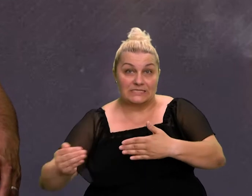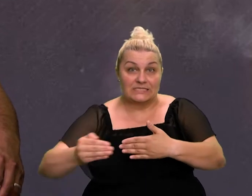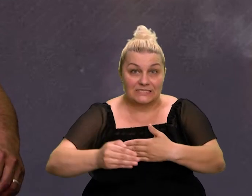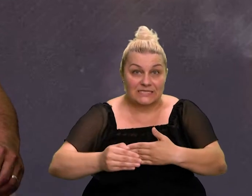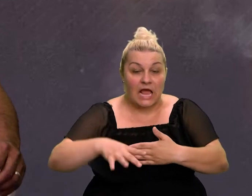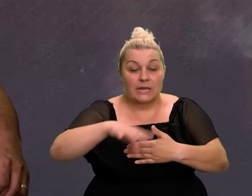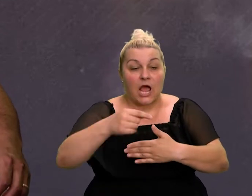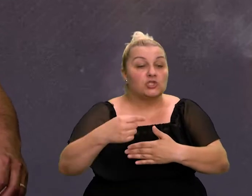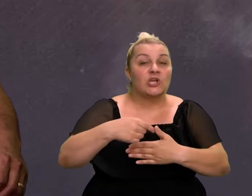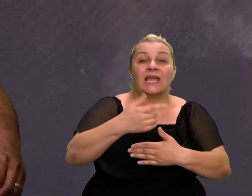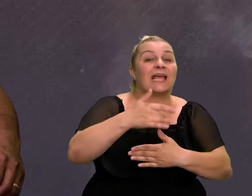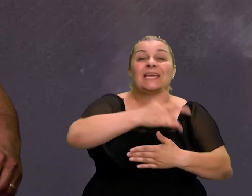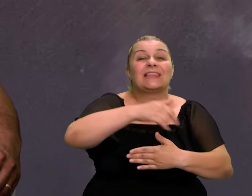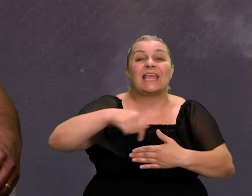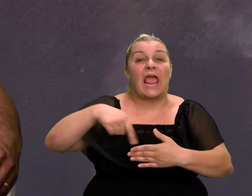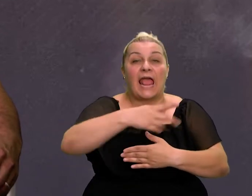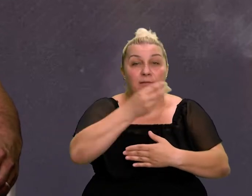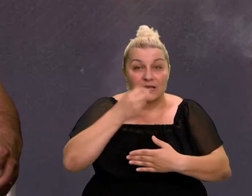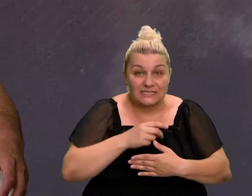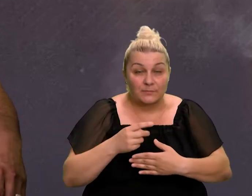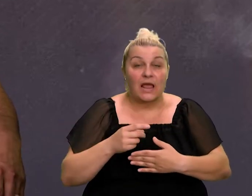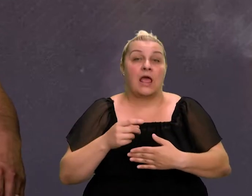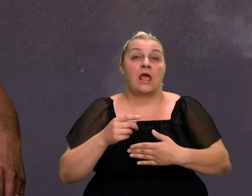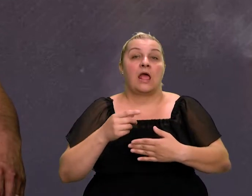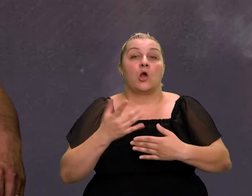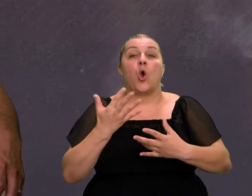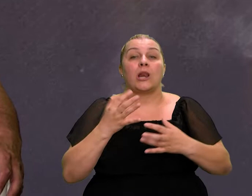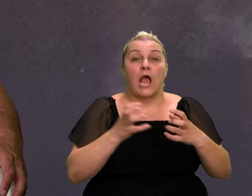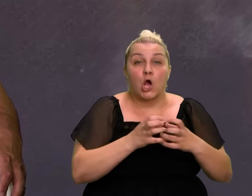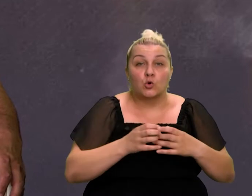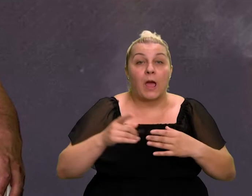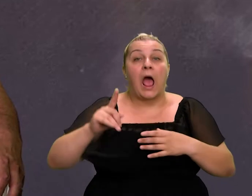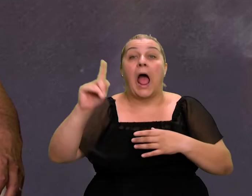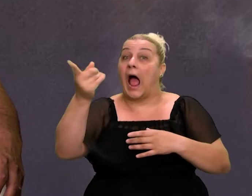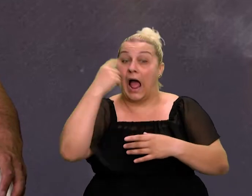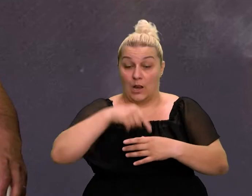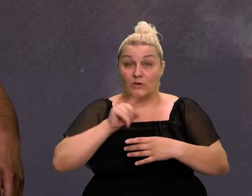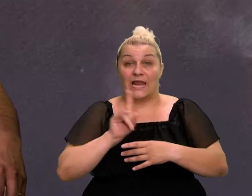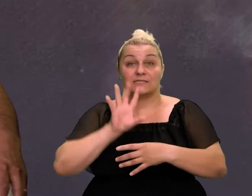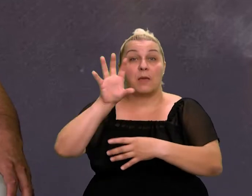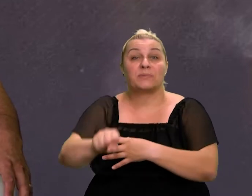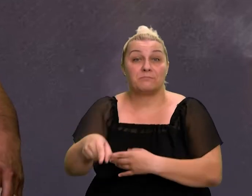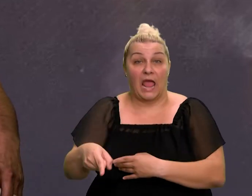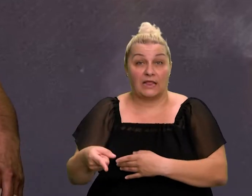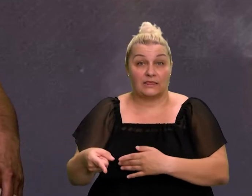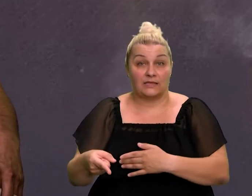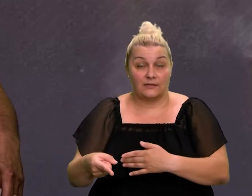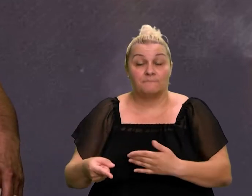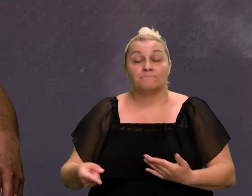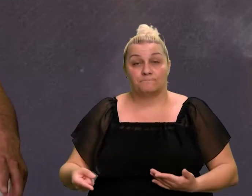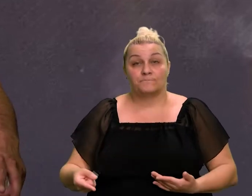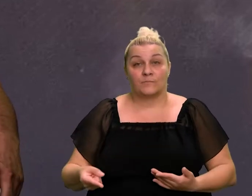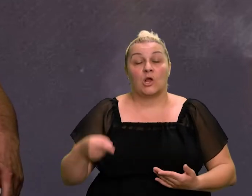di se oni nalaze, kolike su grupe, i da vas oni ne primijete. Jedna situacija, tada, tu u selu, u